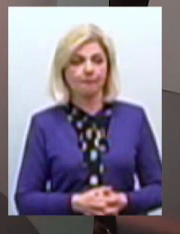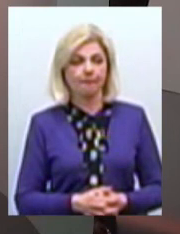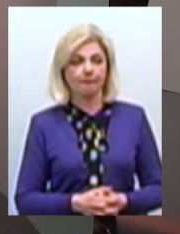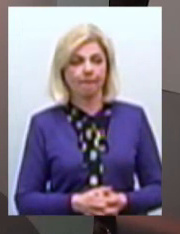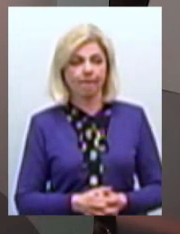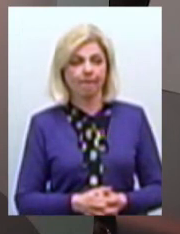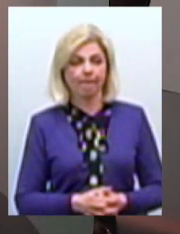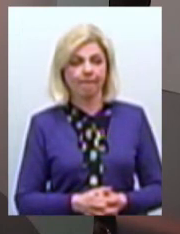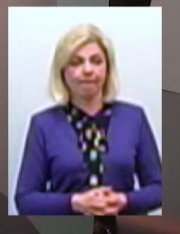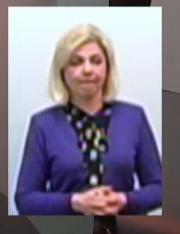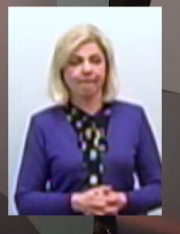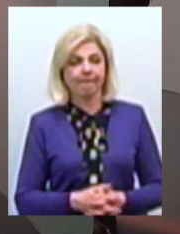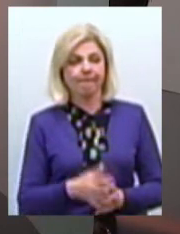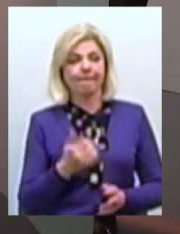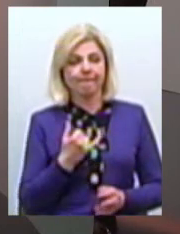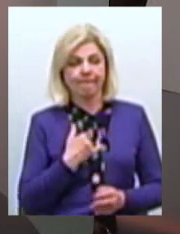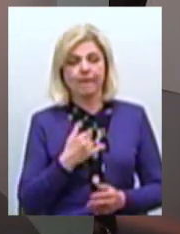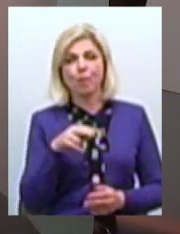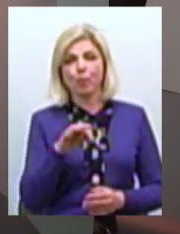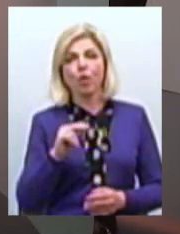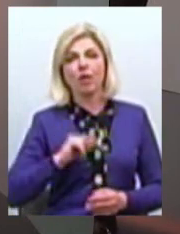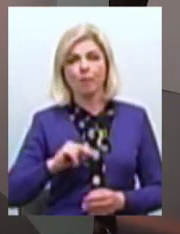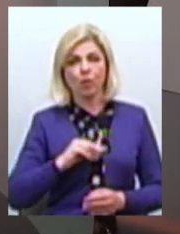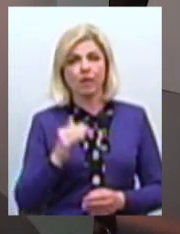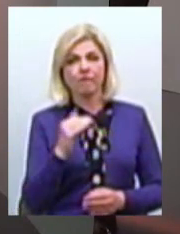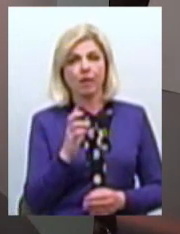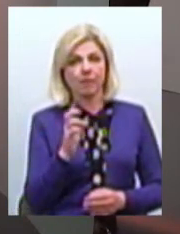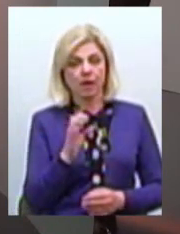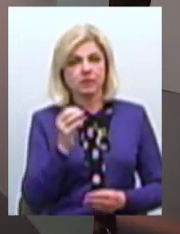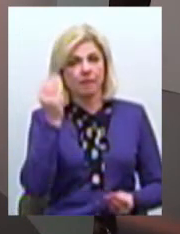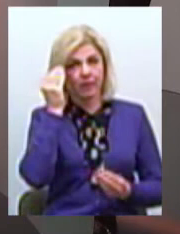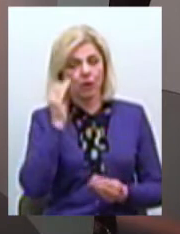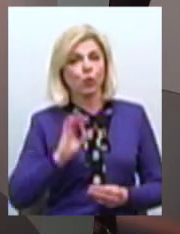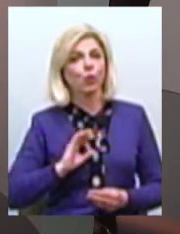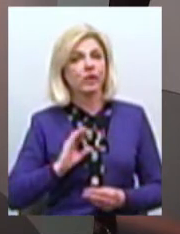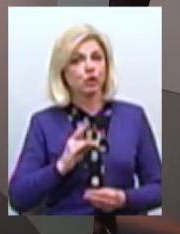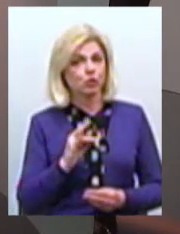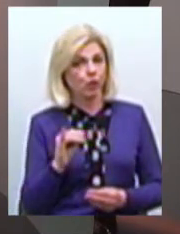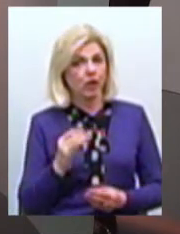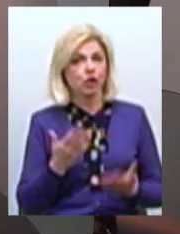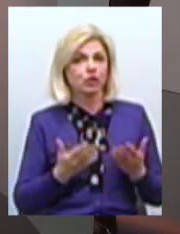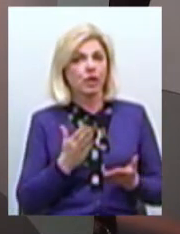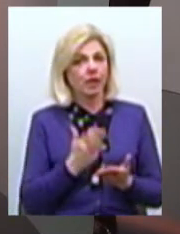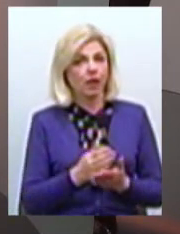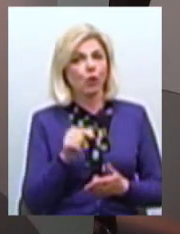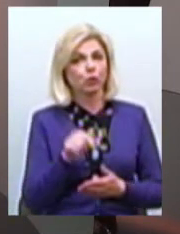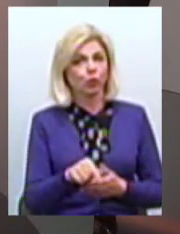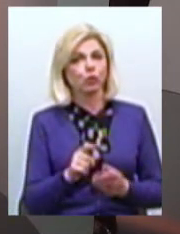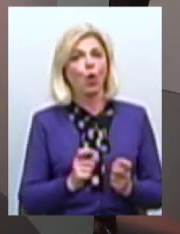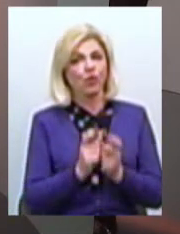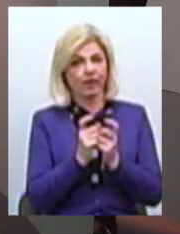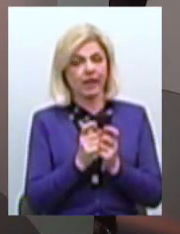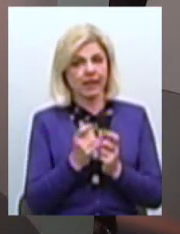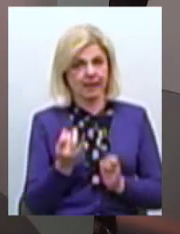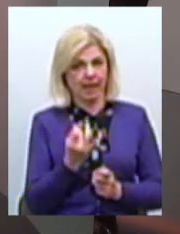аеропорту і по роботі Федора Барне З точки зору юридичної Чи є тут дійсно конфлікт інтересів?